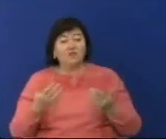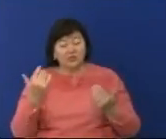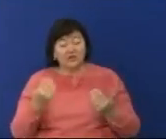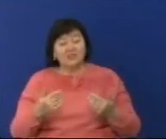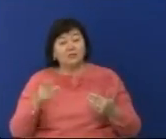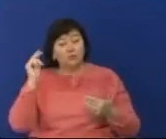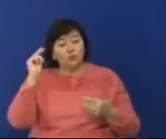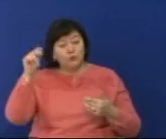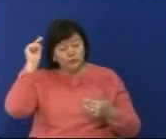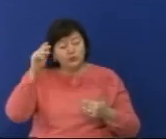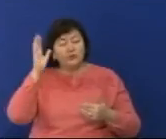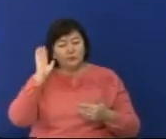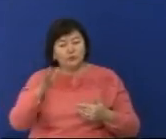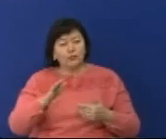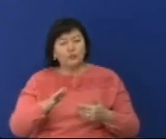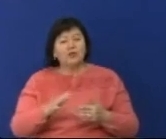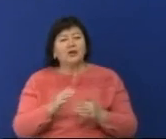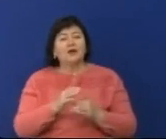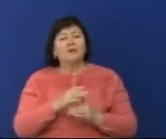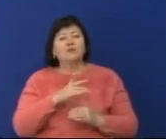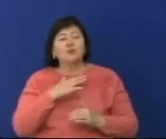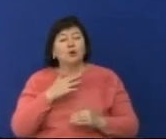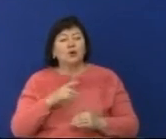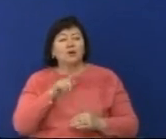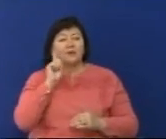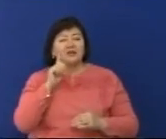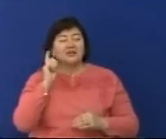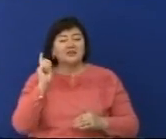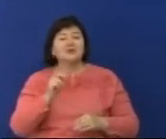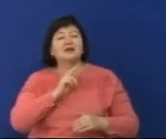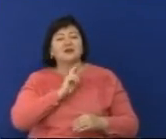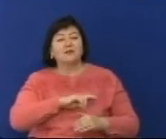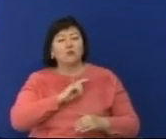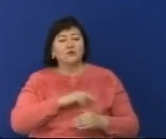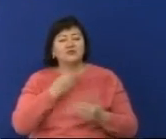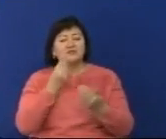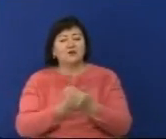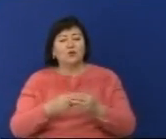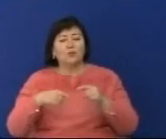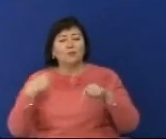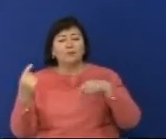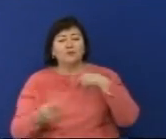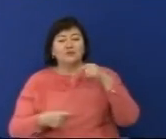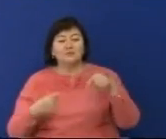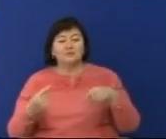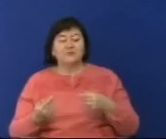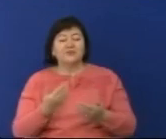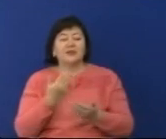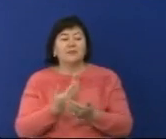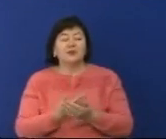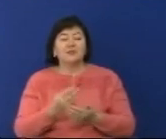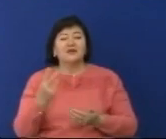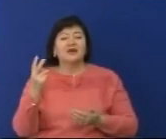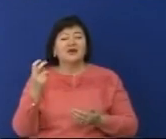жұмыссызды қазай әтті болим. Айта кетерлігі үздік жобаларды жүзегі асыру үшін 200 айлық есептік көрсеткіш